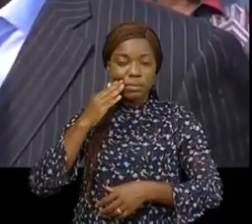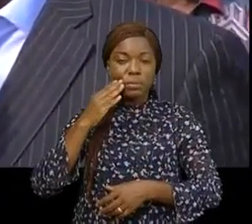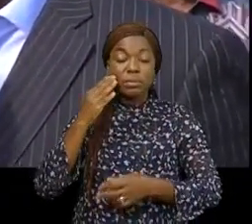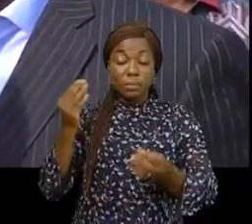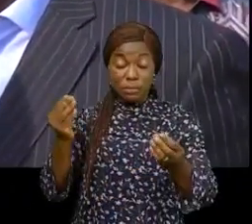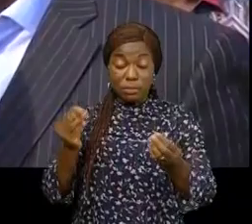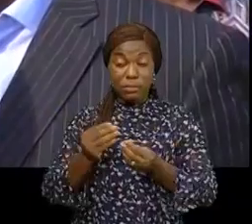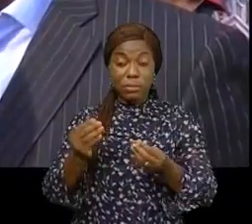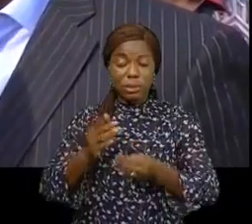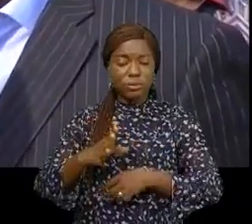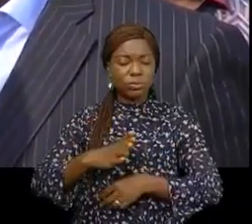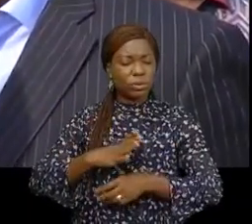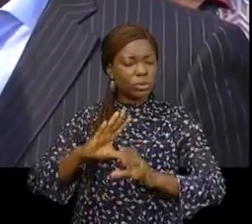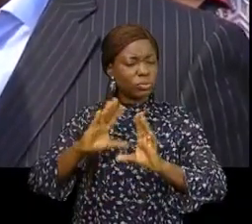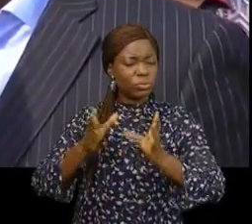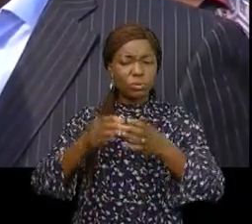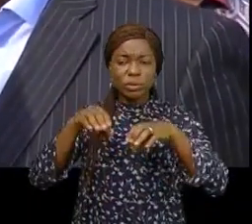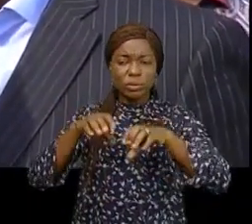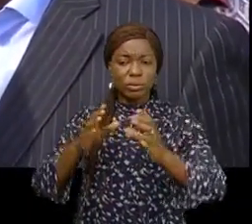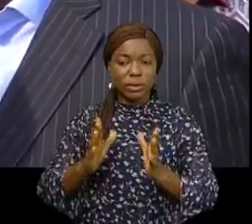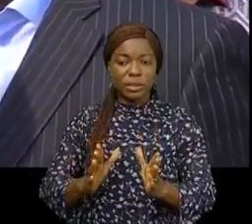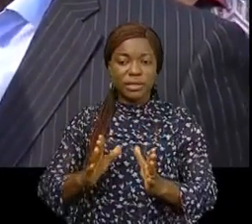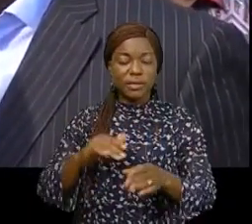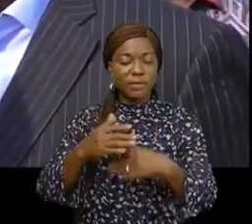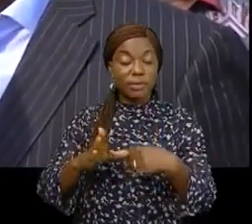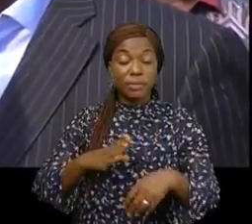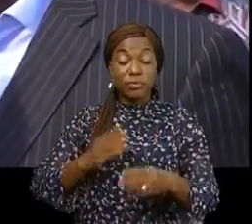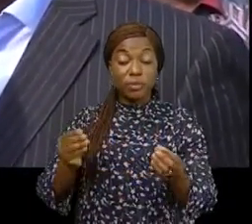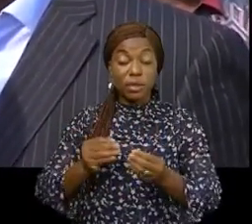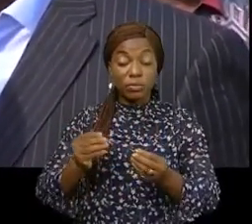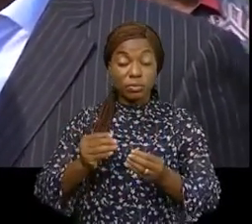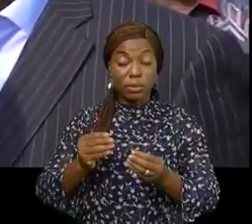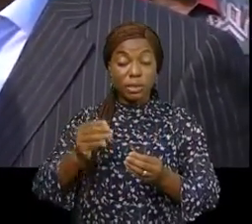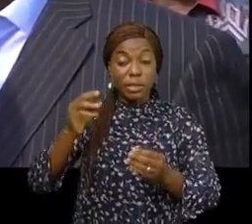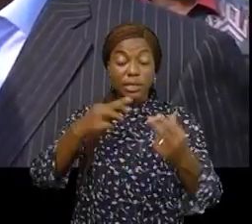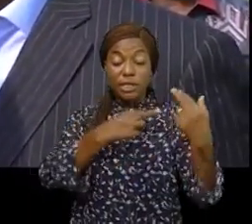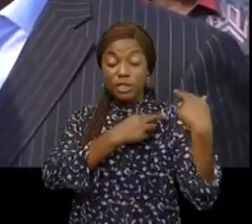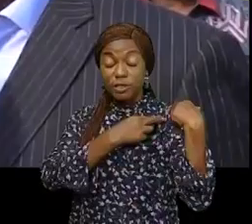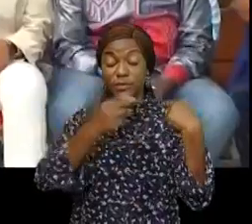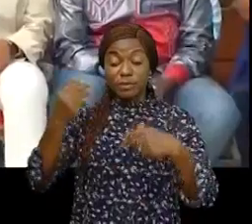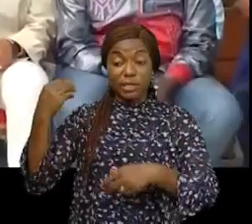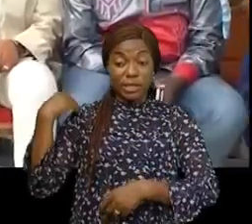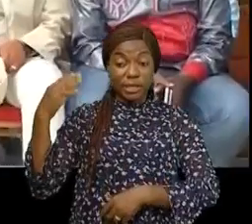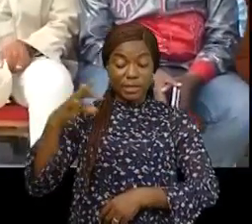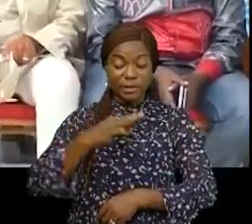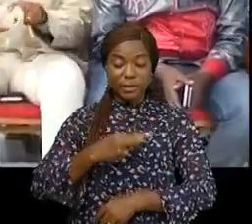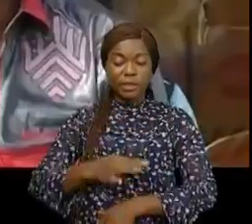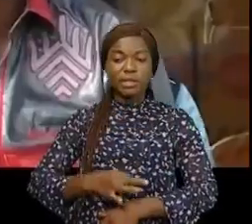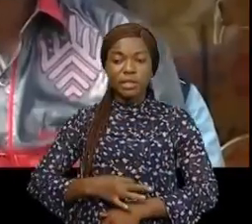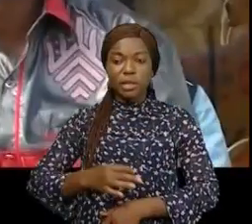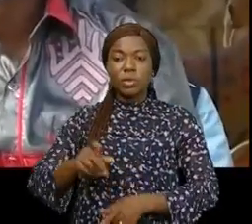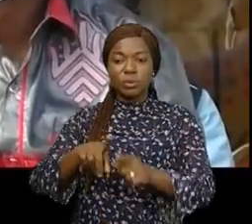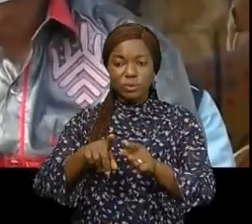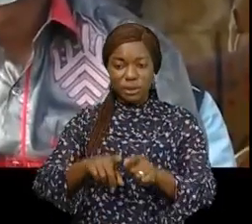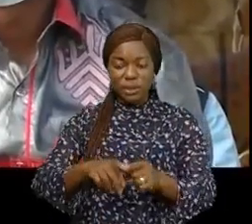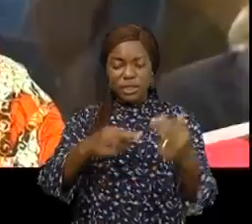fortement touché toute la nation congolaise. Présent pour laquelle le chef de l'État, son excellence Félix Antoine Tshiseke de Tchilombo ainsi que le